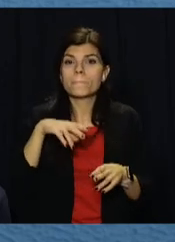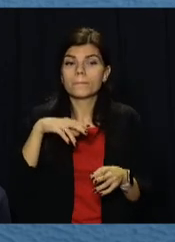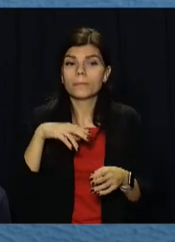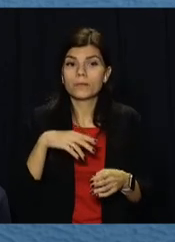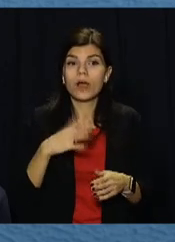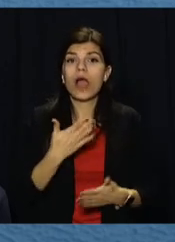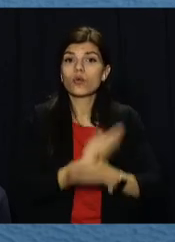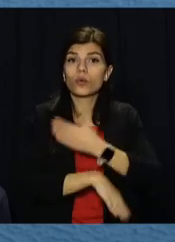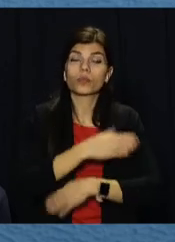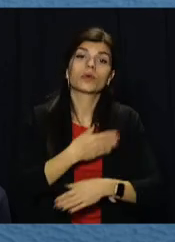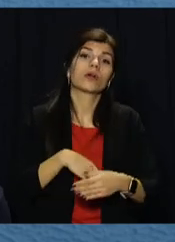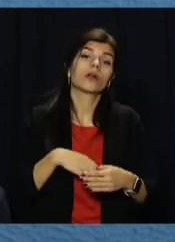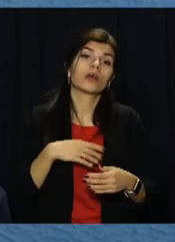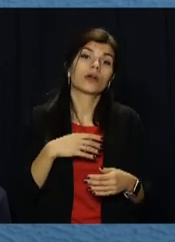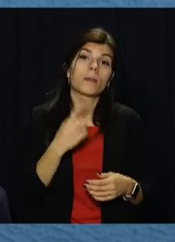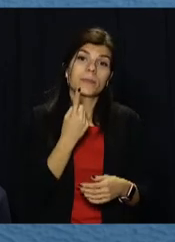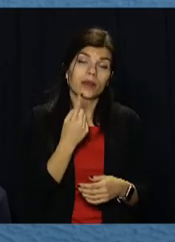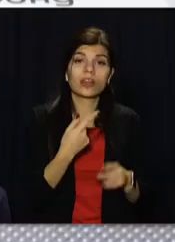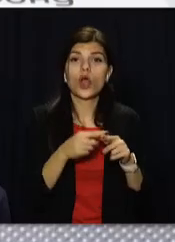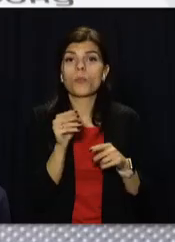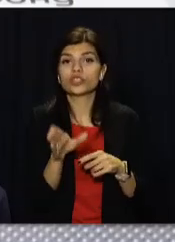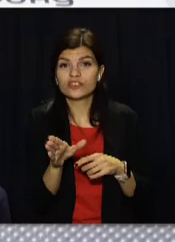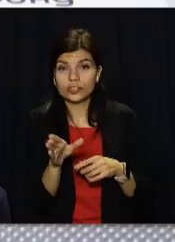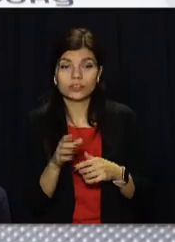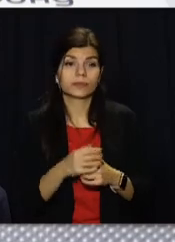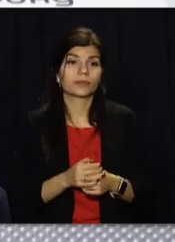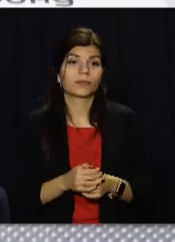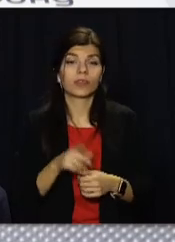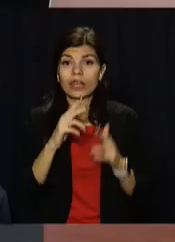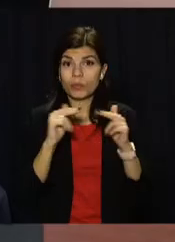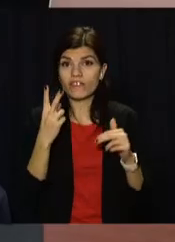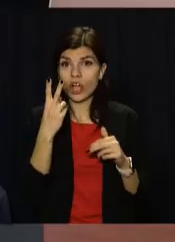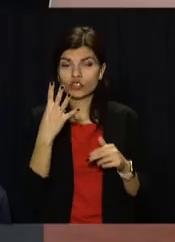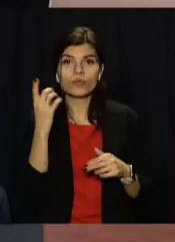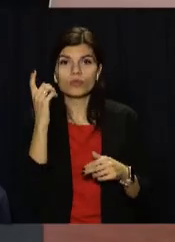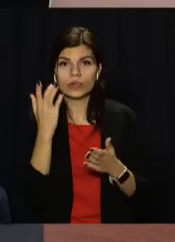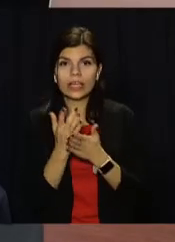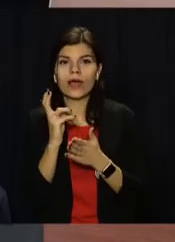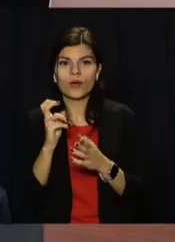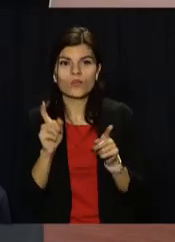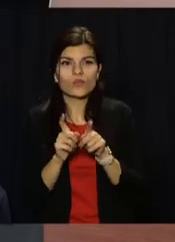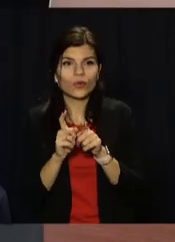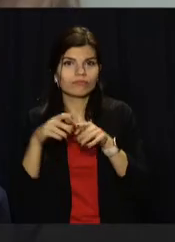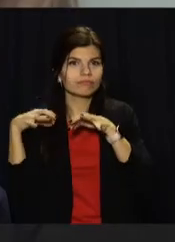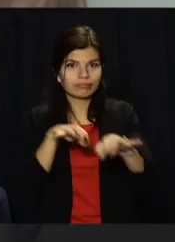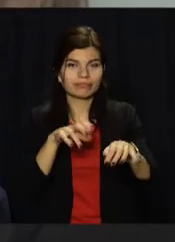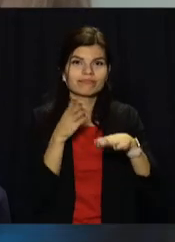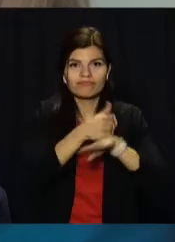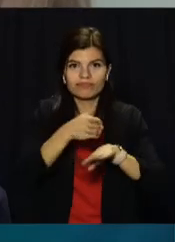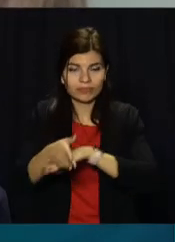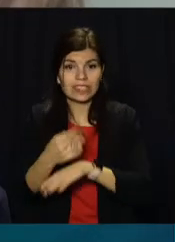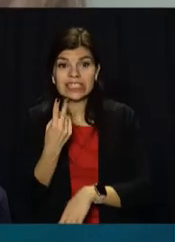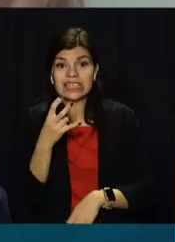це інвалід першої групи, це посвідчення. На Дніпропетровщині 24 мобільні кейси. Це найбільше в Україні. Для